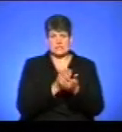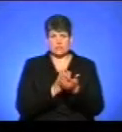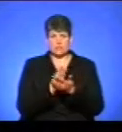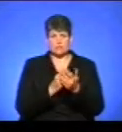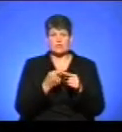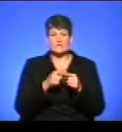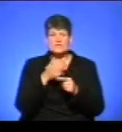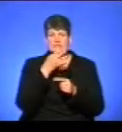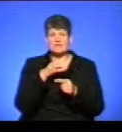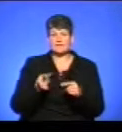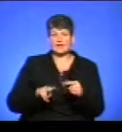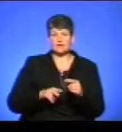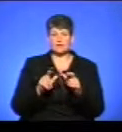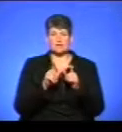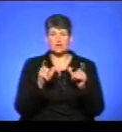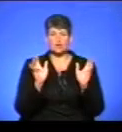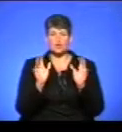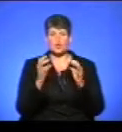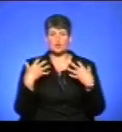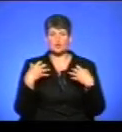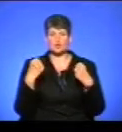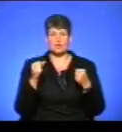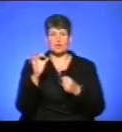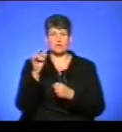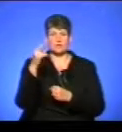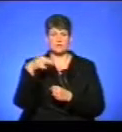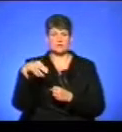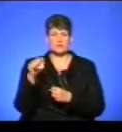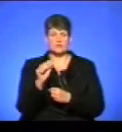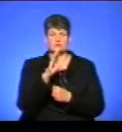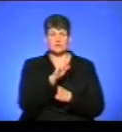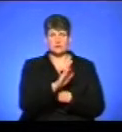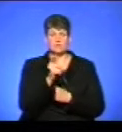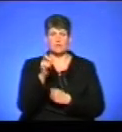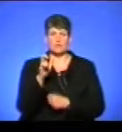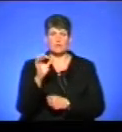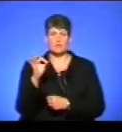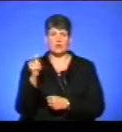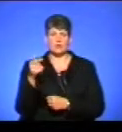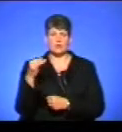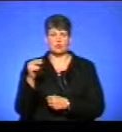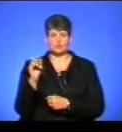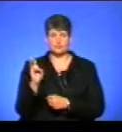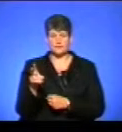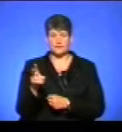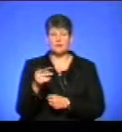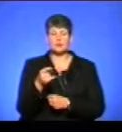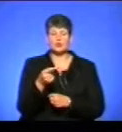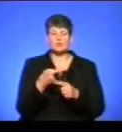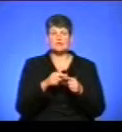Про це повідомив директор департаменту охорони здоров'я облдержадміністрації Володимир Богайчук. У Тернополі таких